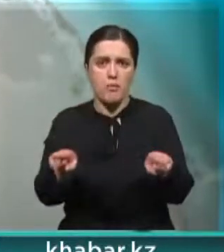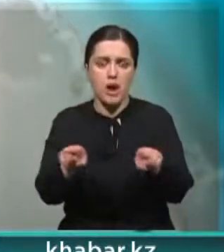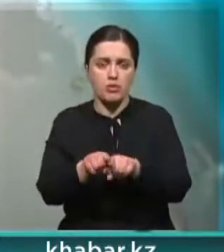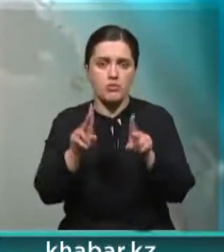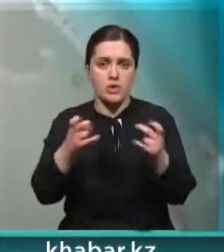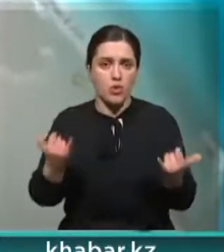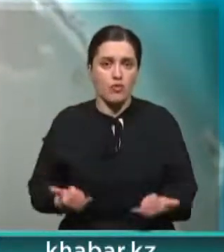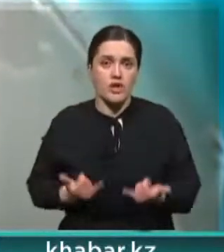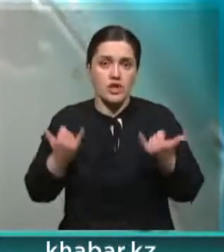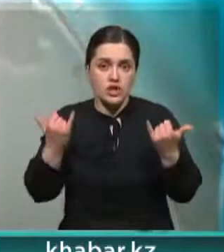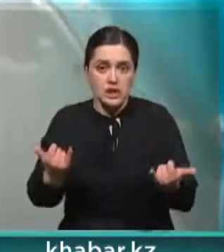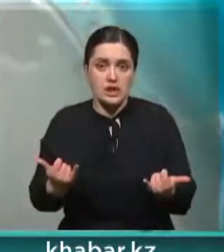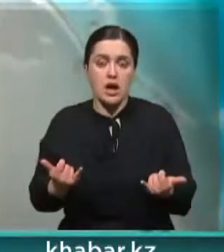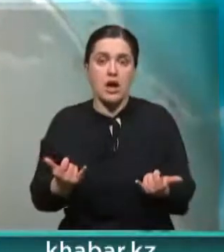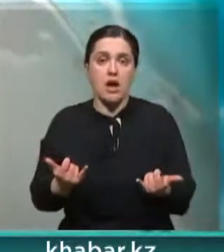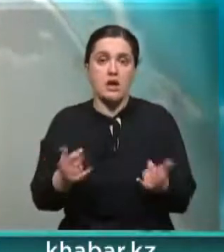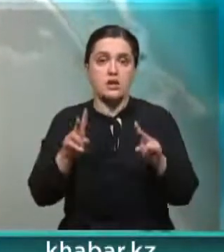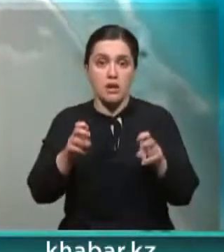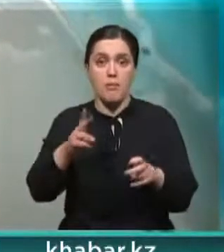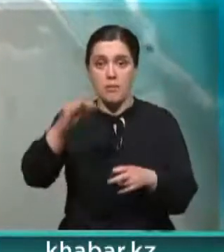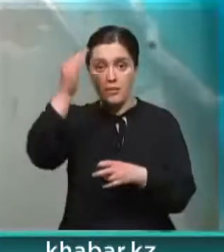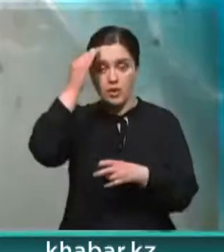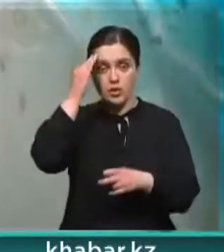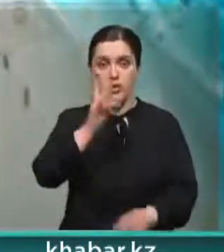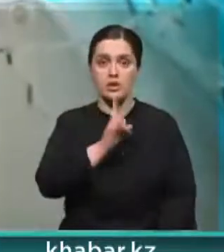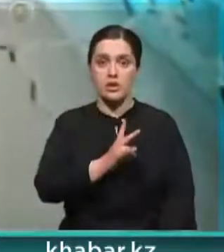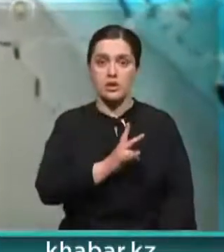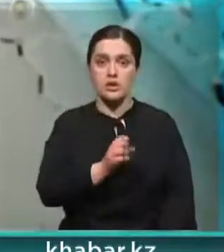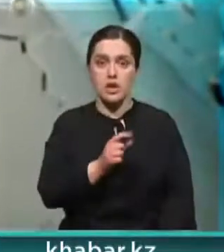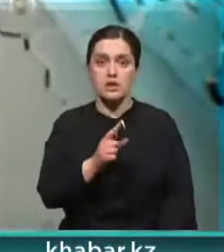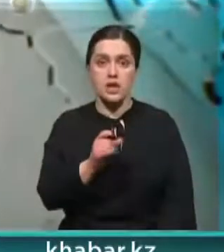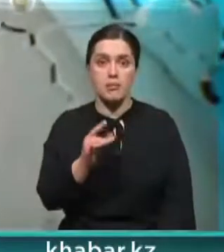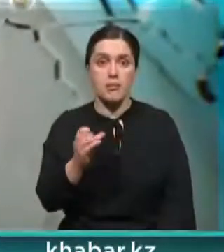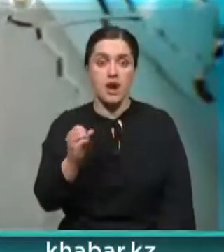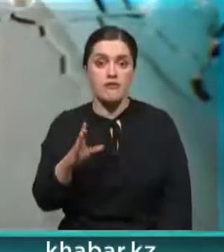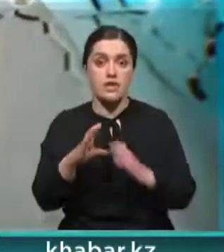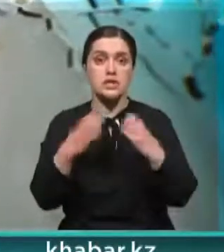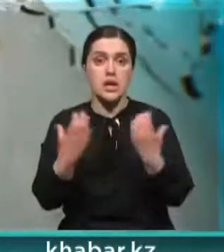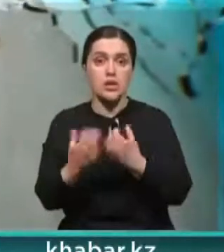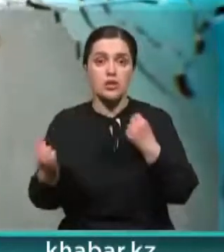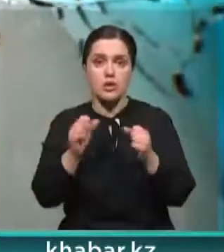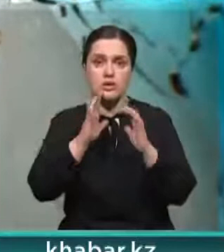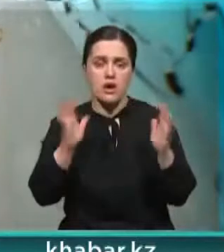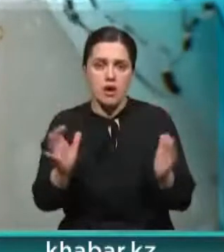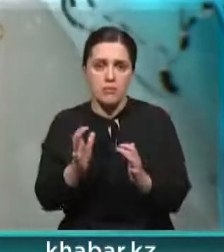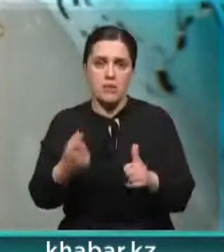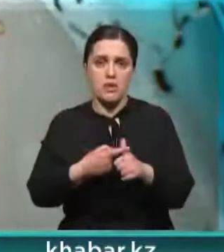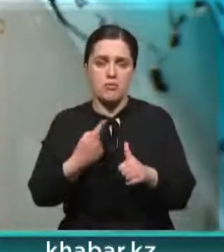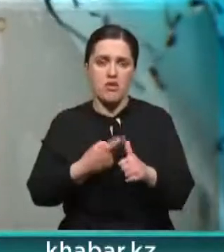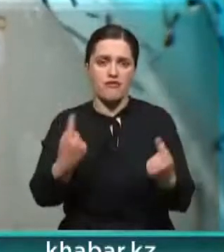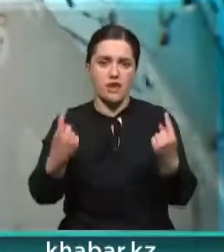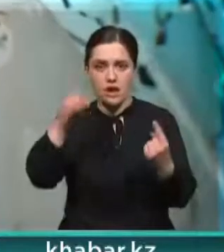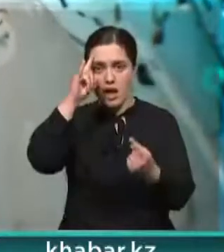подобных знаков уважения в свой адрес. Цитирую. По мнению Нусултана Назарбаева, стадион должен сохранить имя великого